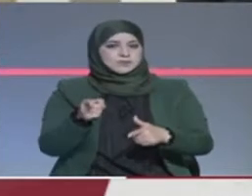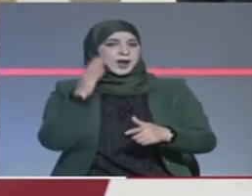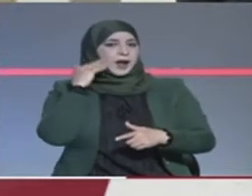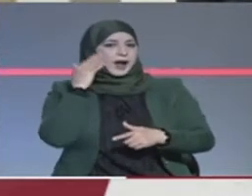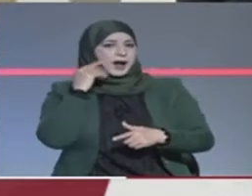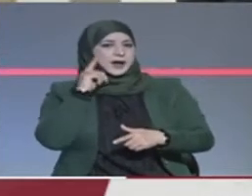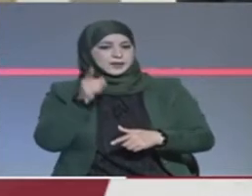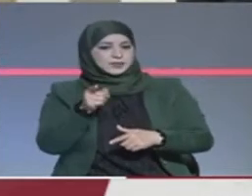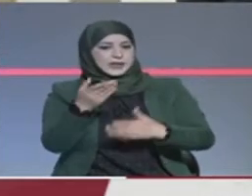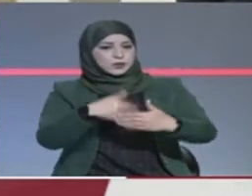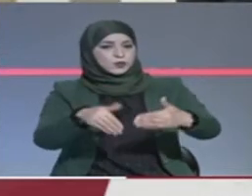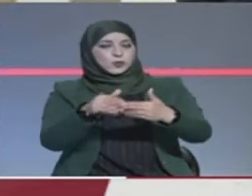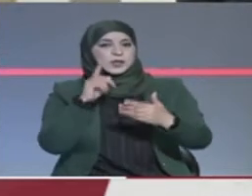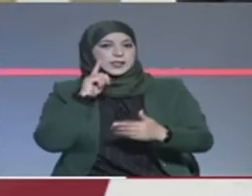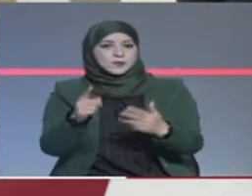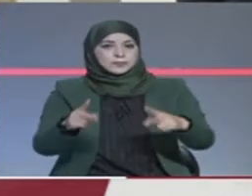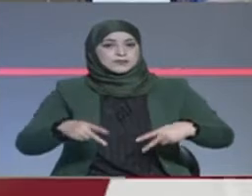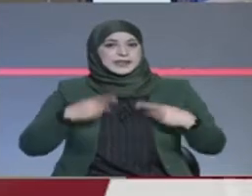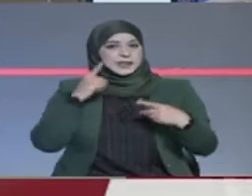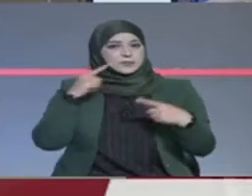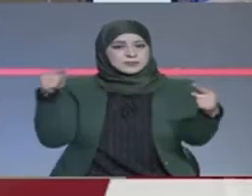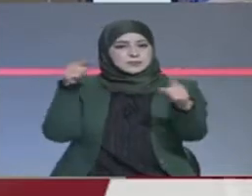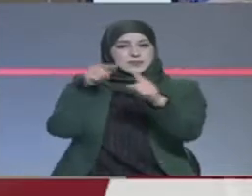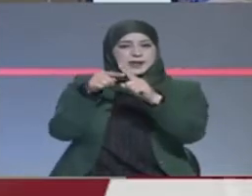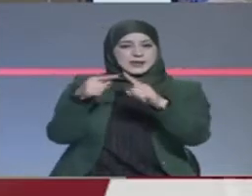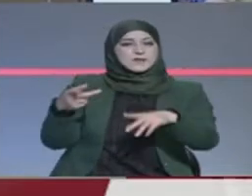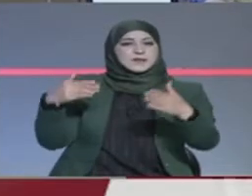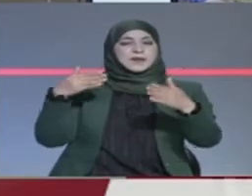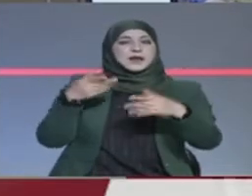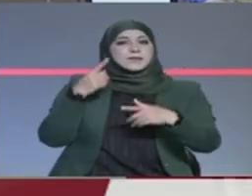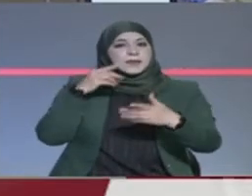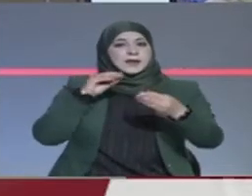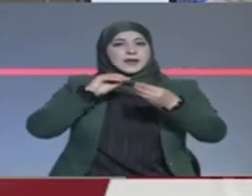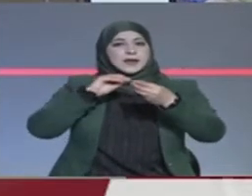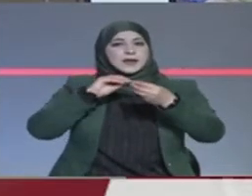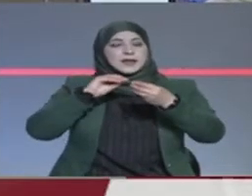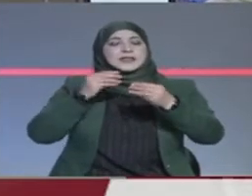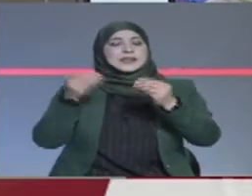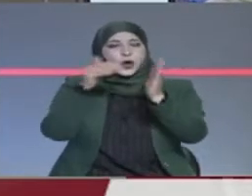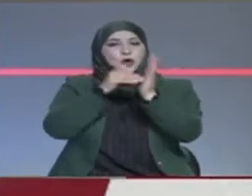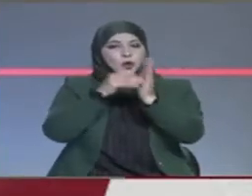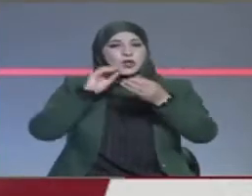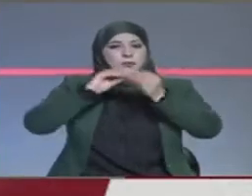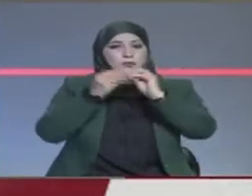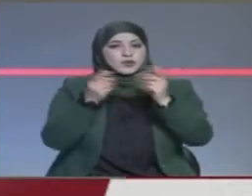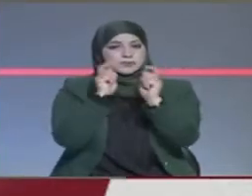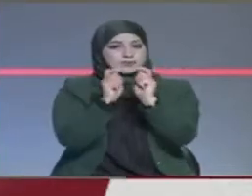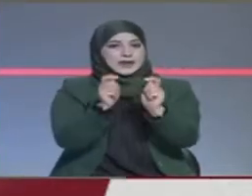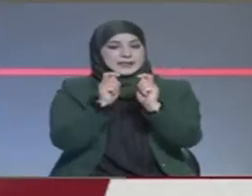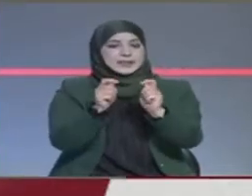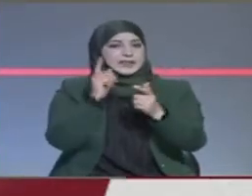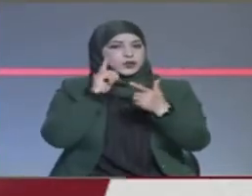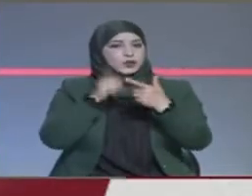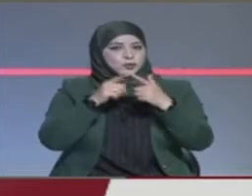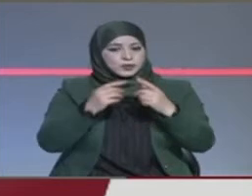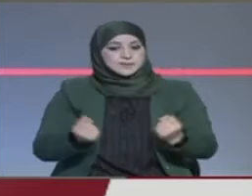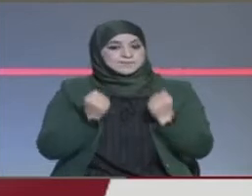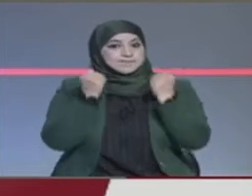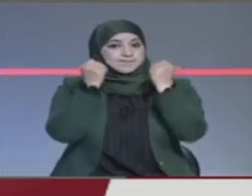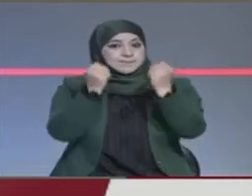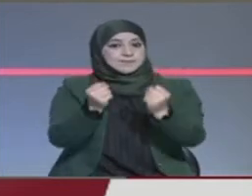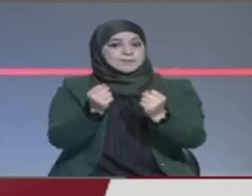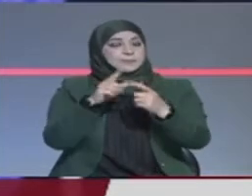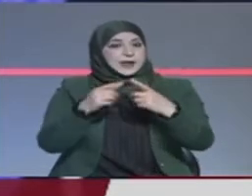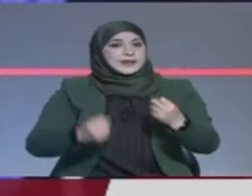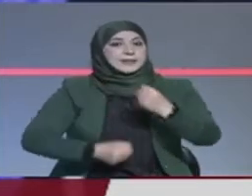البالغ إزاء الحادثة التي تهدف وفقه إلى عرقلة العملية السياسية وغيرها من الجهود لدعم ليبيا